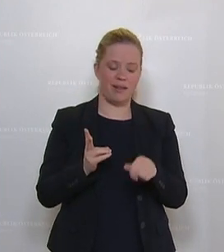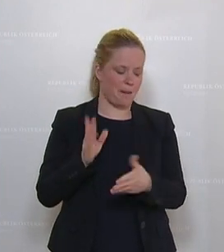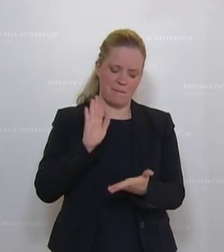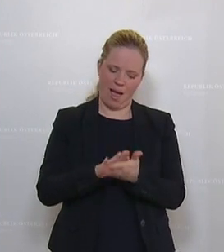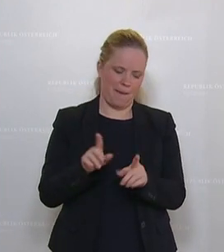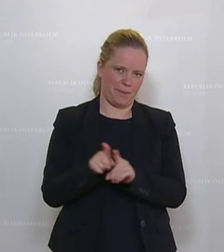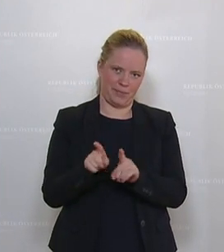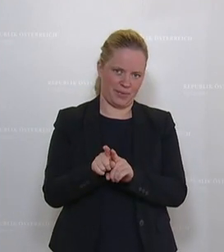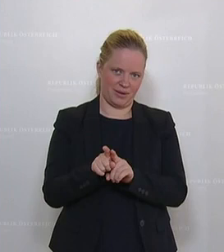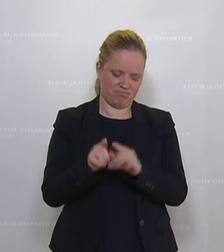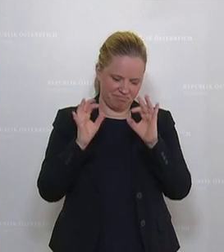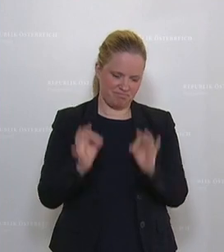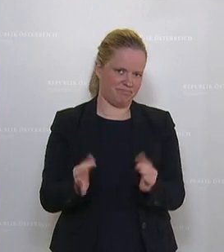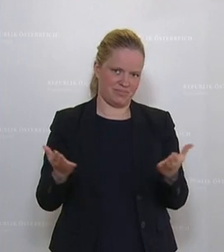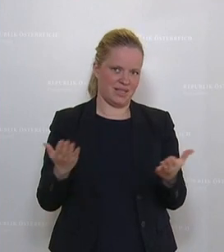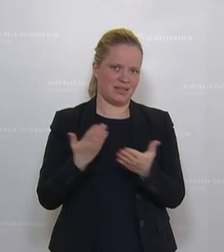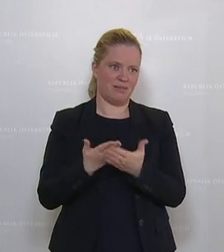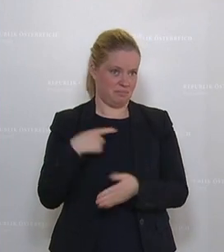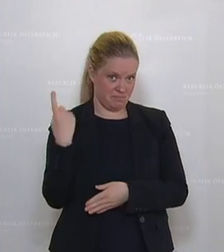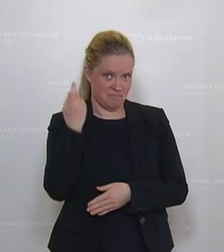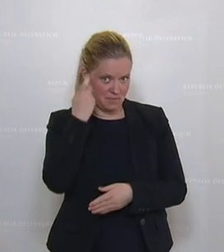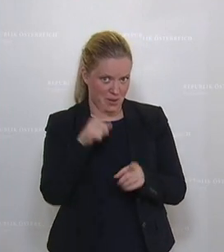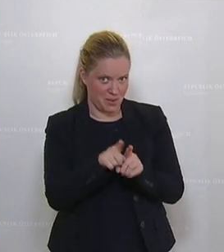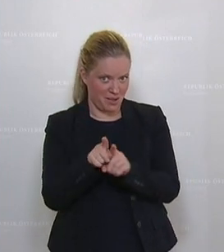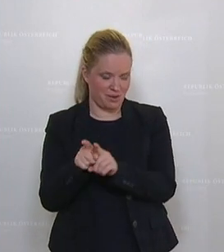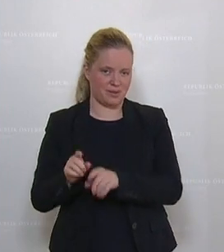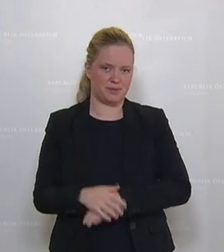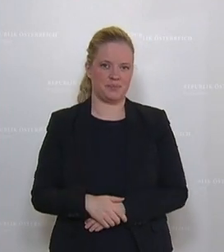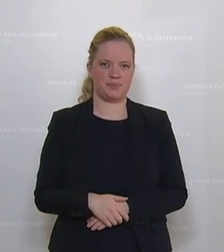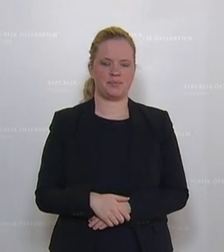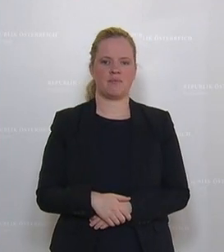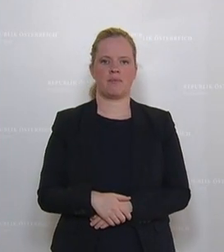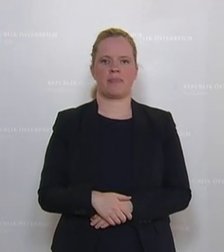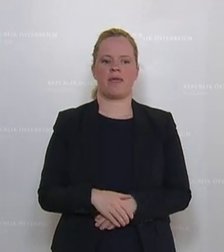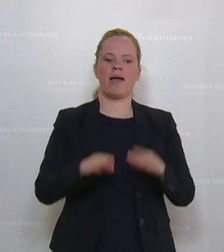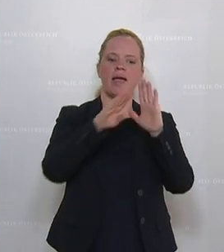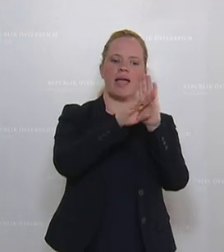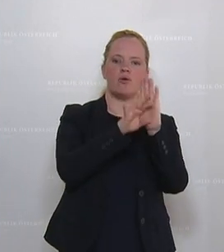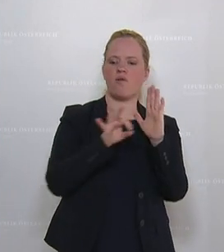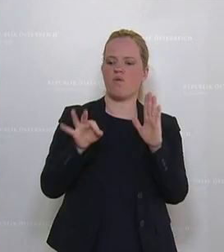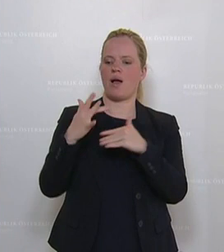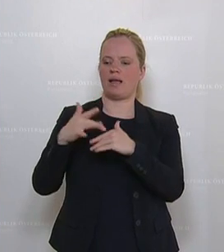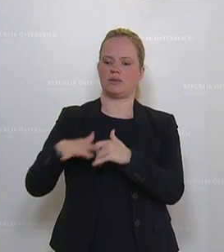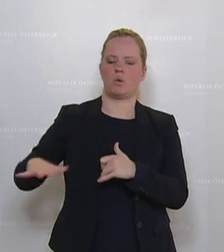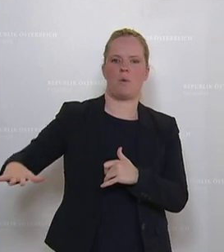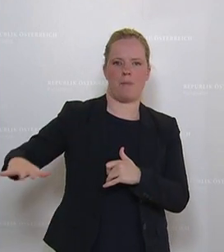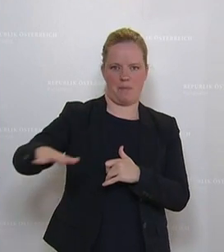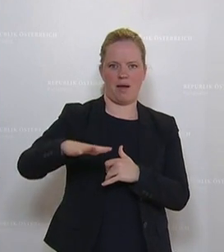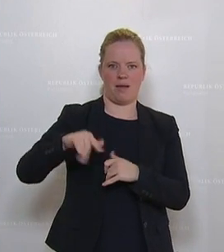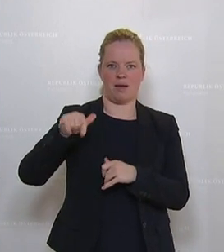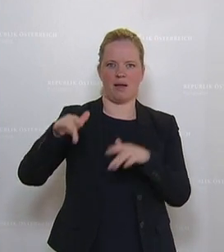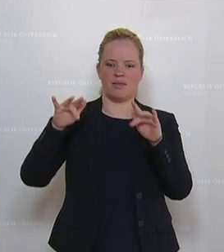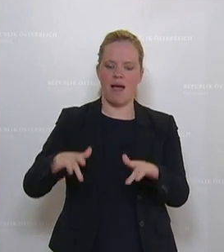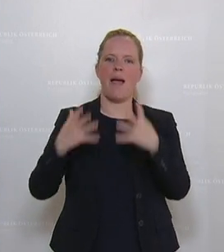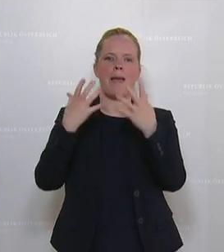ändern. Also ich glaube, das bleibt so. Da sind wir uns einig. Die Regelung, die wir für die Gastronomie getroffen haben, ist ein Ergebnis des